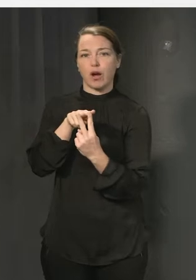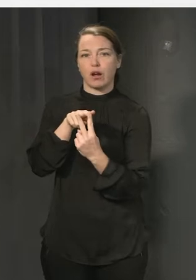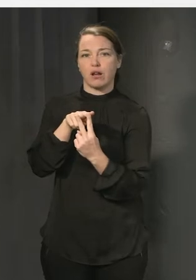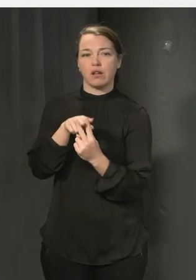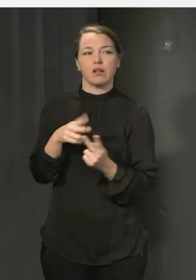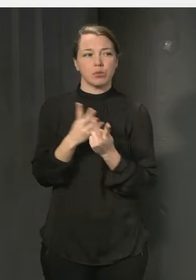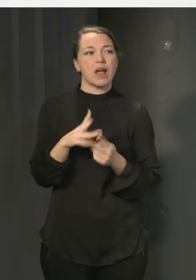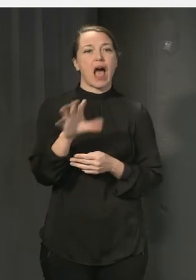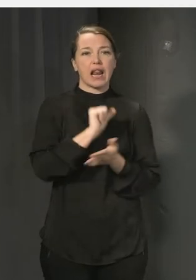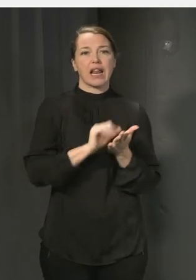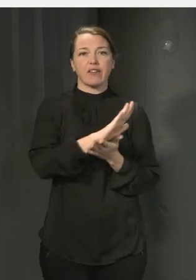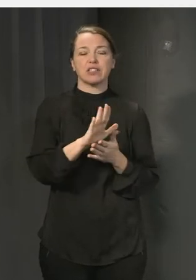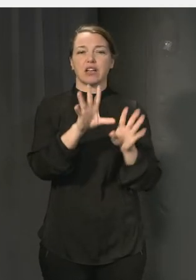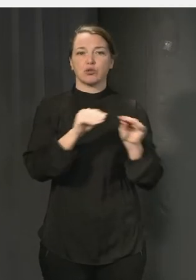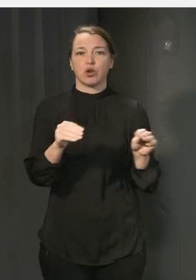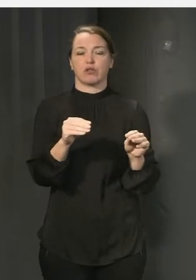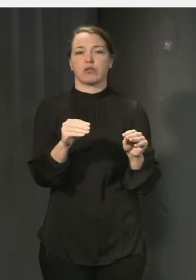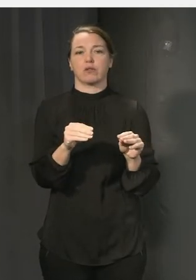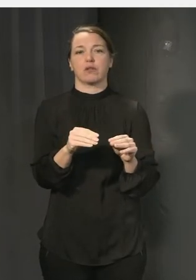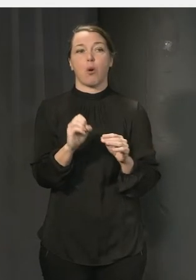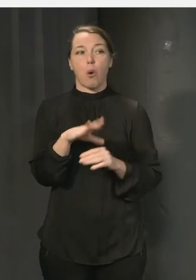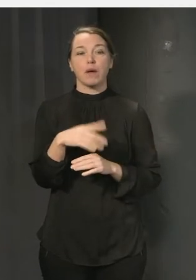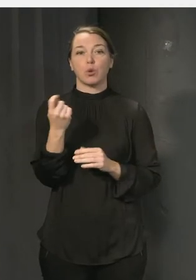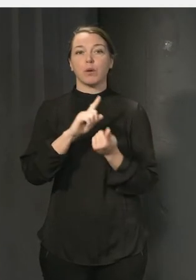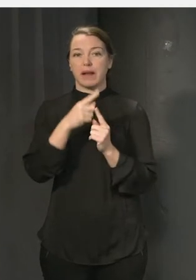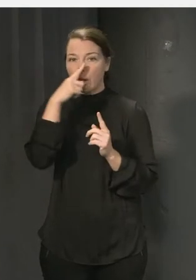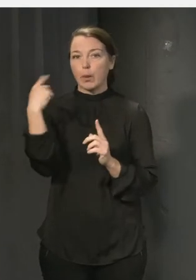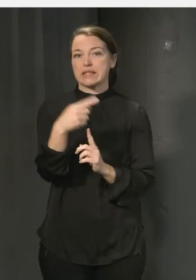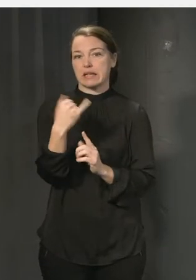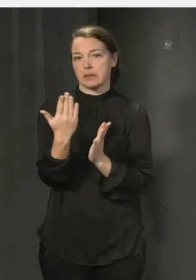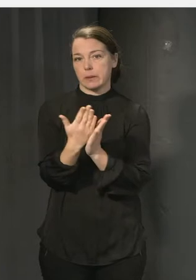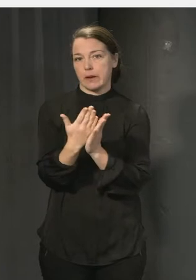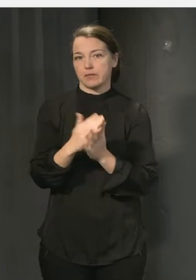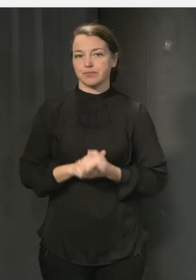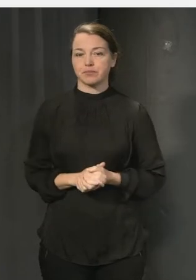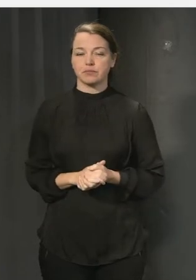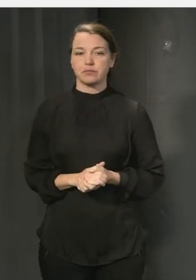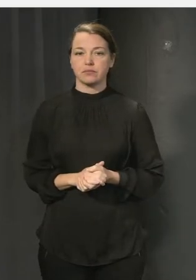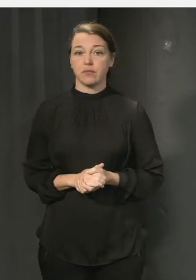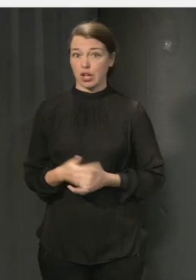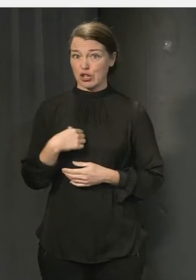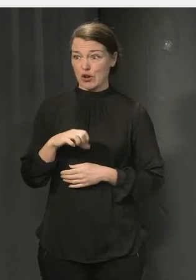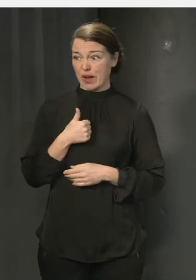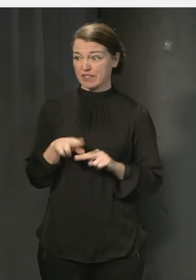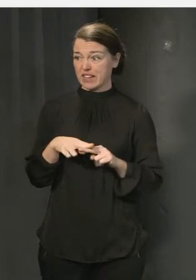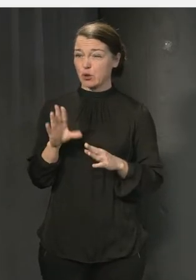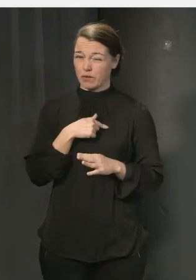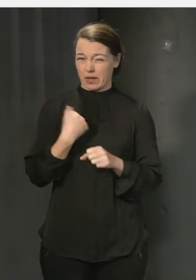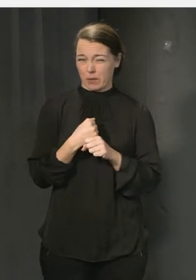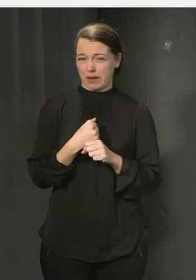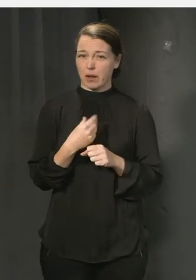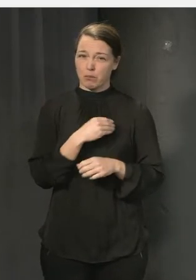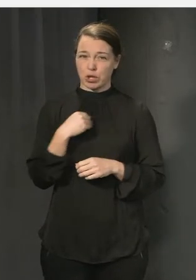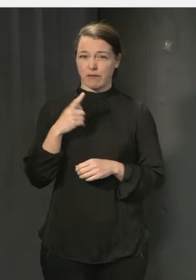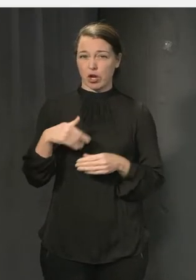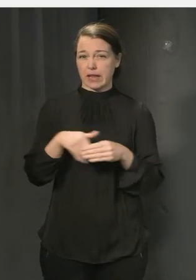Så att det hänger tättet ihop. Det tycker jag personligen är en sån här uppvaknande i när vi har jobbat med det här på Myndigheten